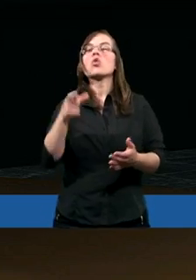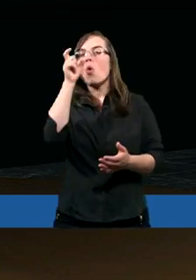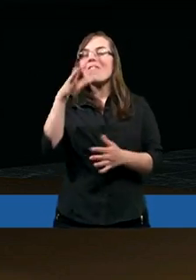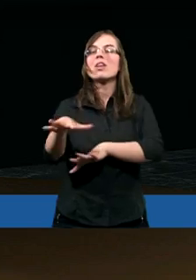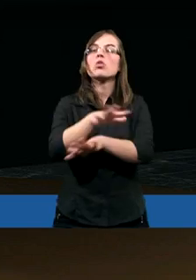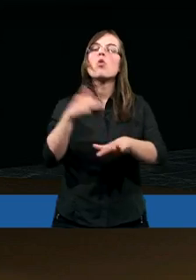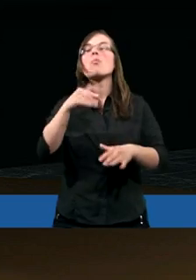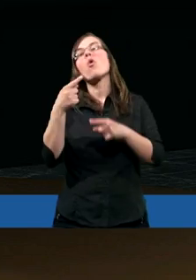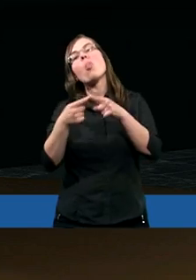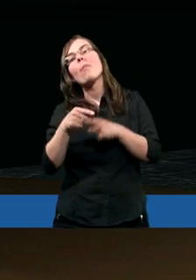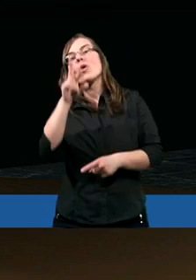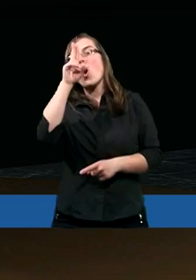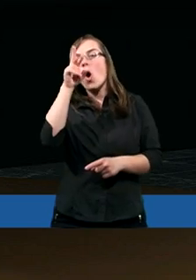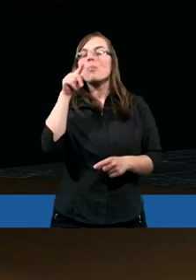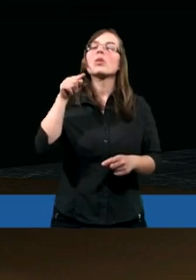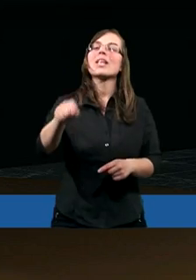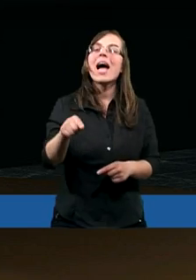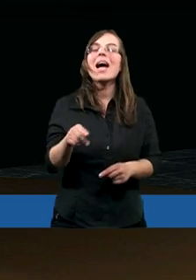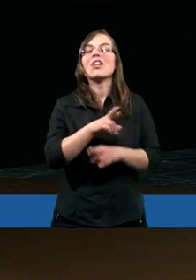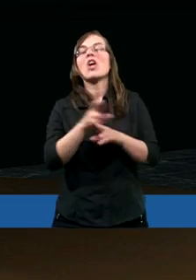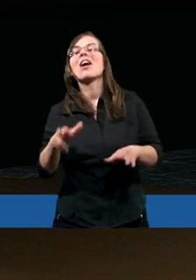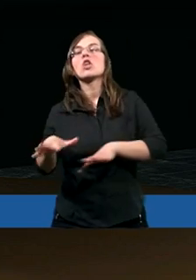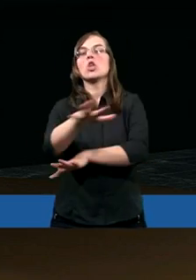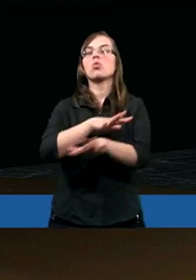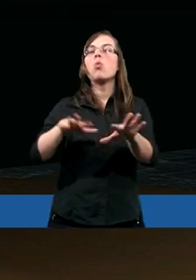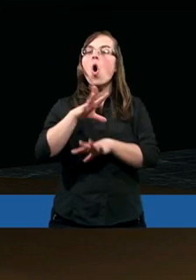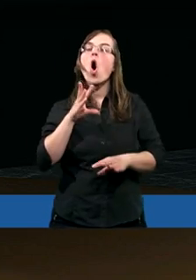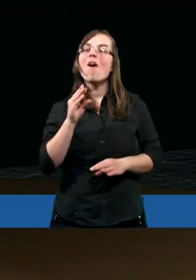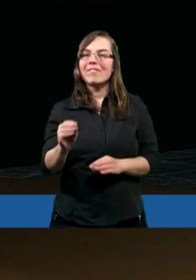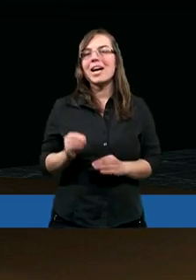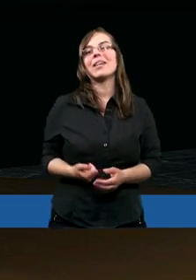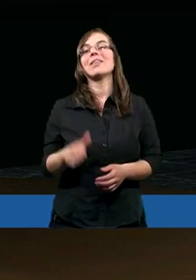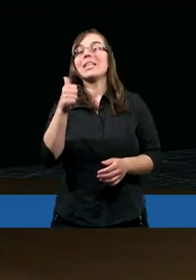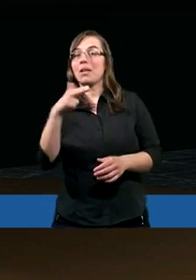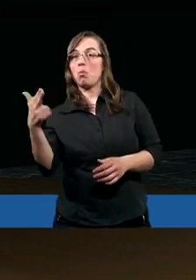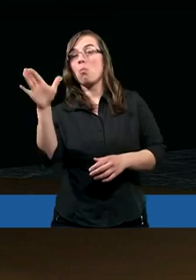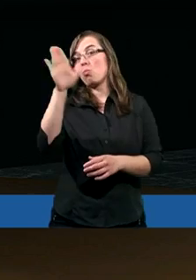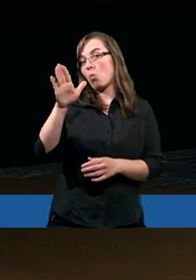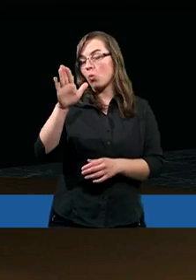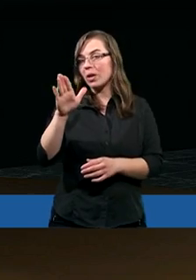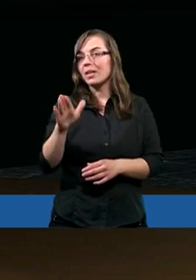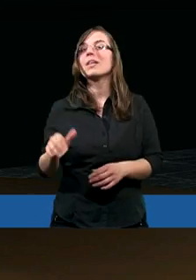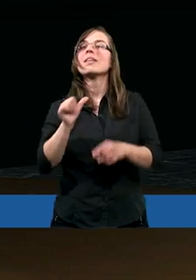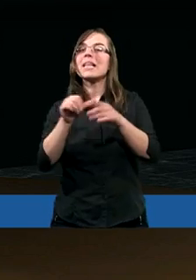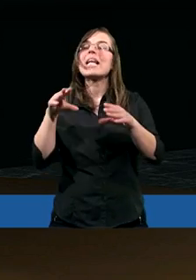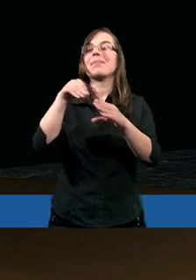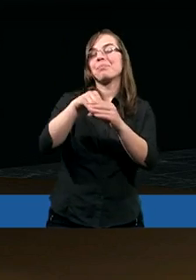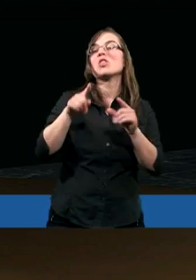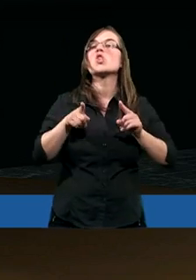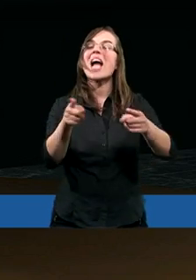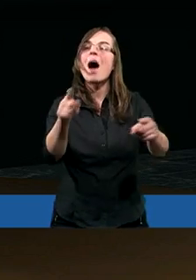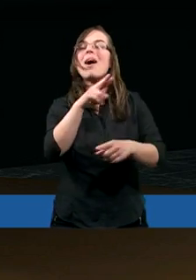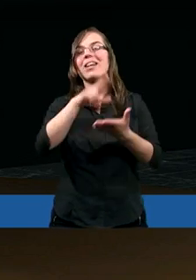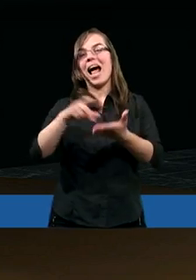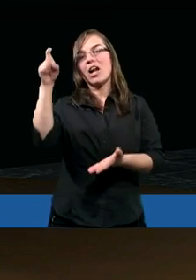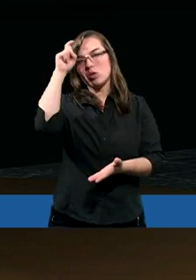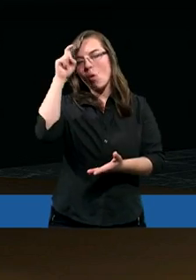dopiero może rozpoznawać te rzeczy duchowe. Czyli widzimy, że z jednej strony Pan Bóg musi w pewien sposób zadziałać na